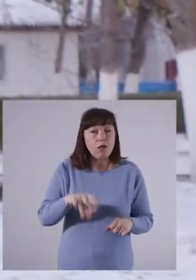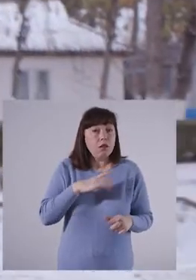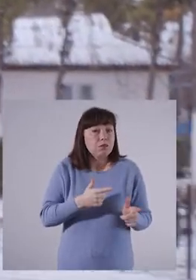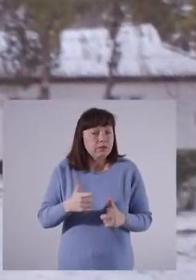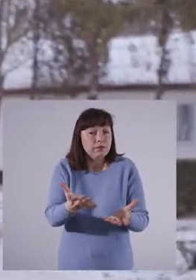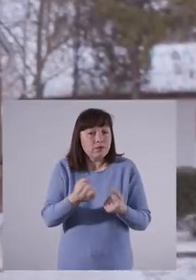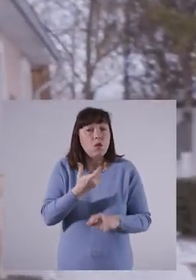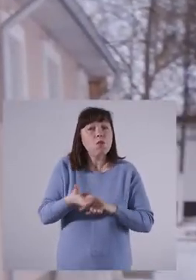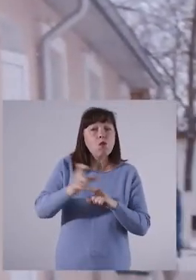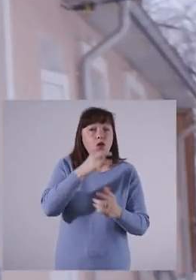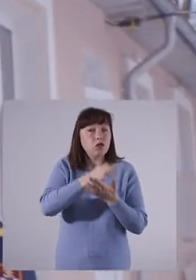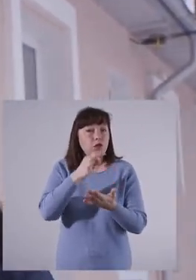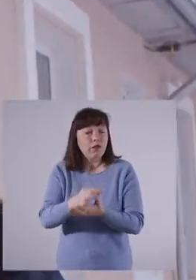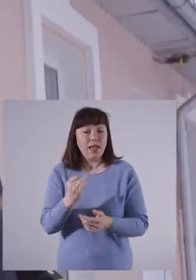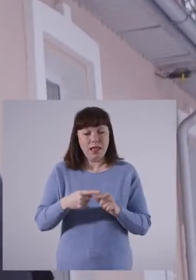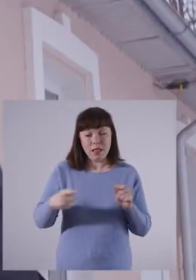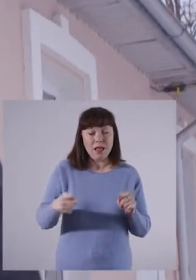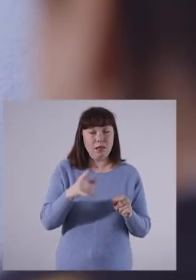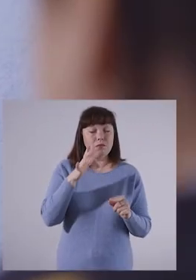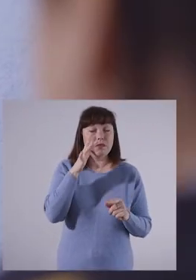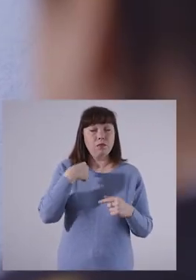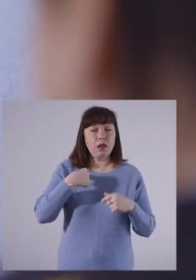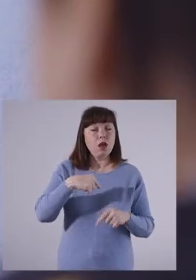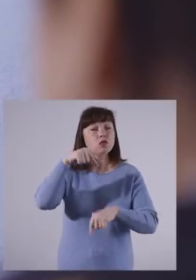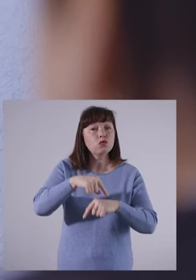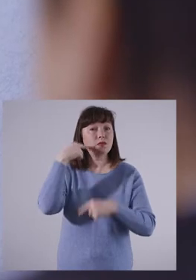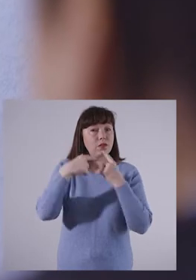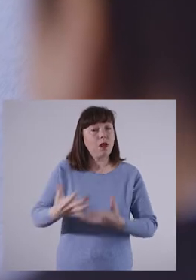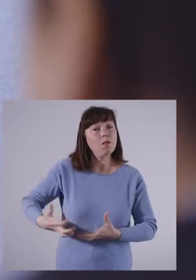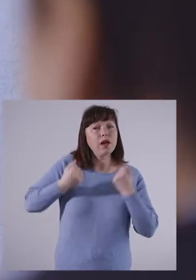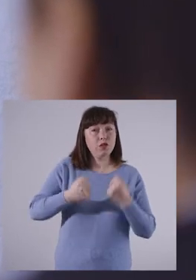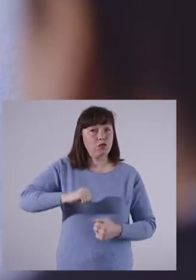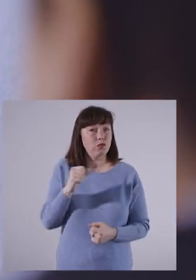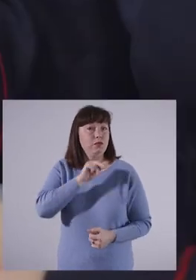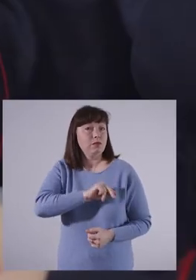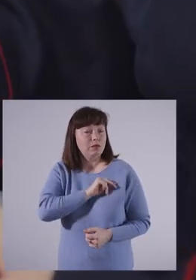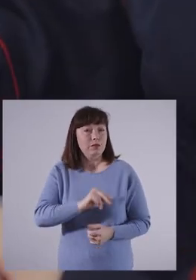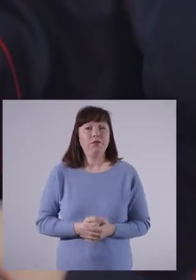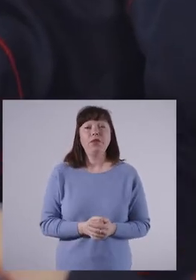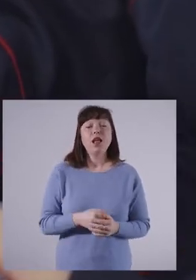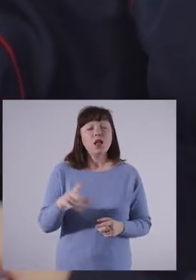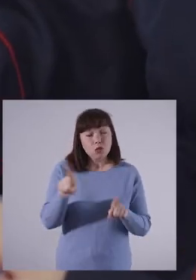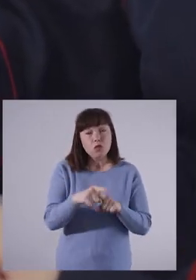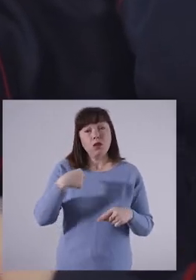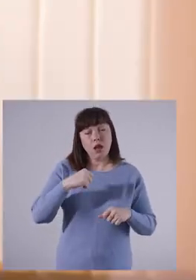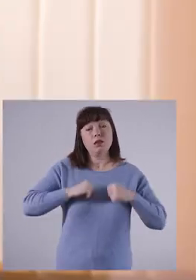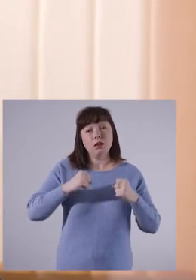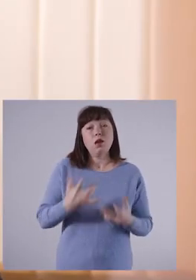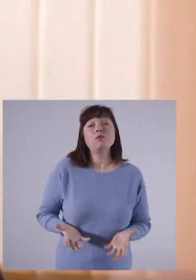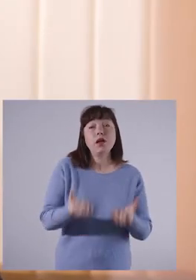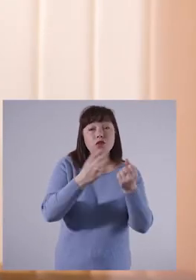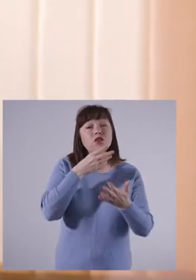gata să-mi asum mai multe responsabilități și în acest parcurs al meu am simțit mereu sprijinul colegilor și a colegilor.